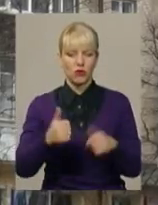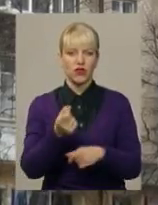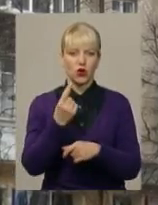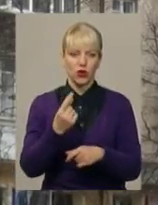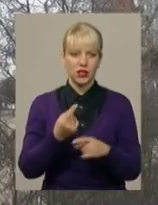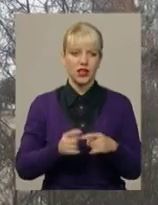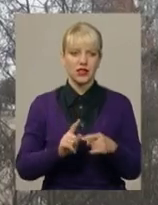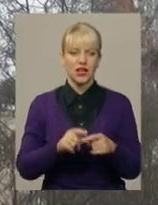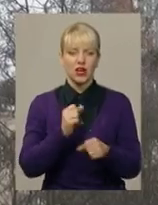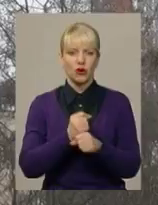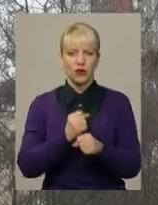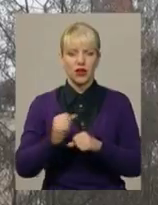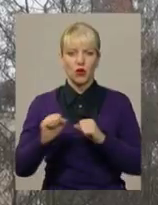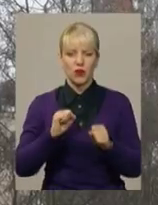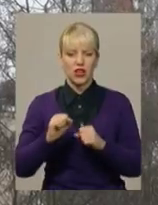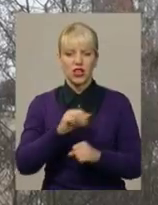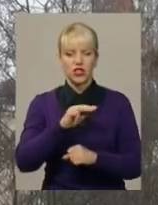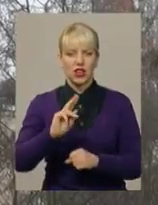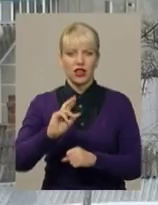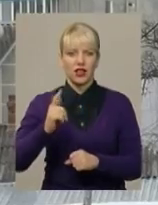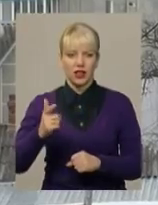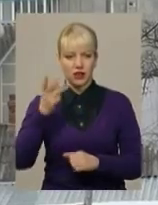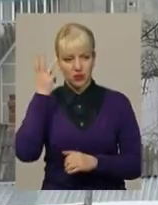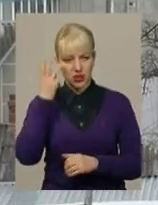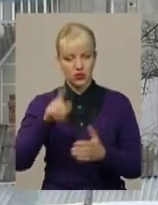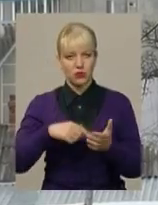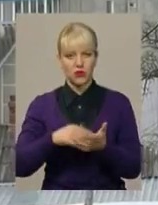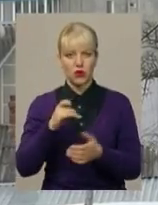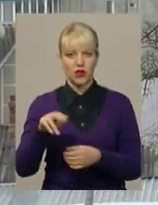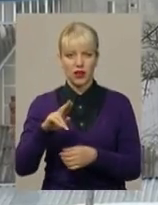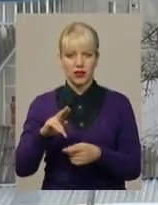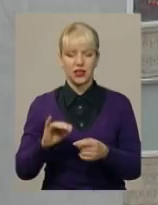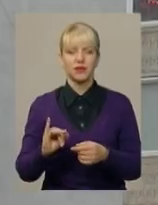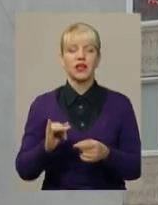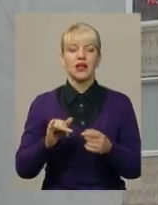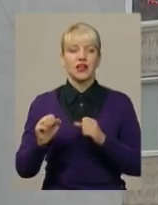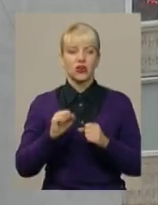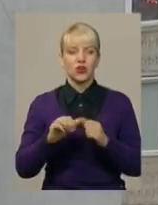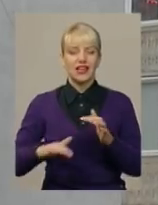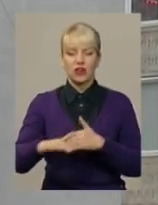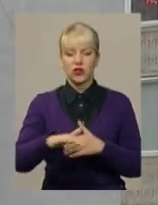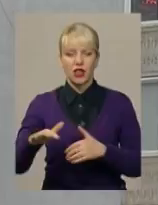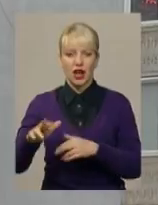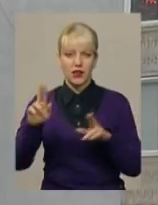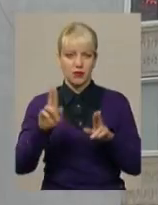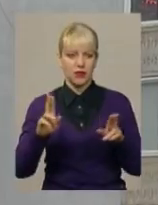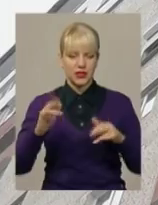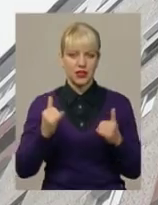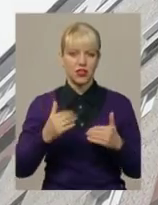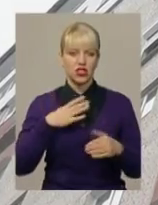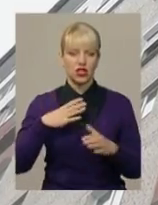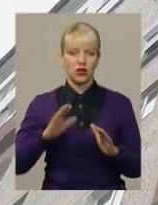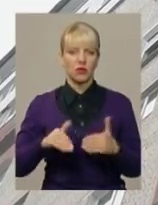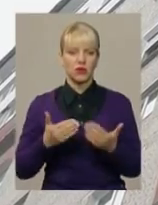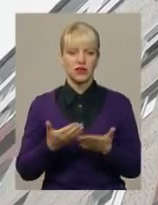лотів. Робили це управлінці житлово-комунального господарства Хмельницької міської ради, керуючись територіальним принципом. Нині очікують пропозицій